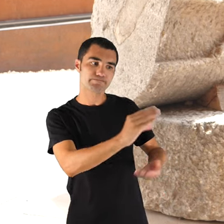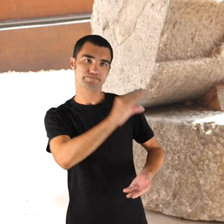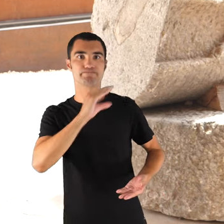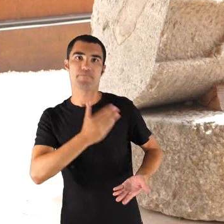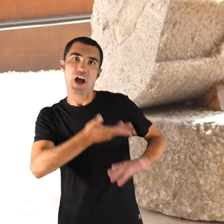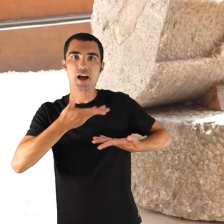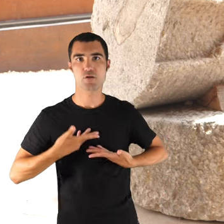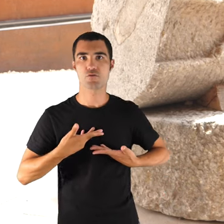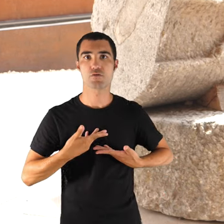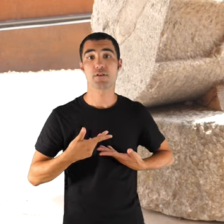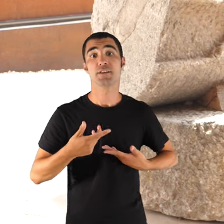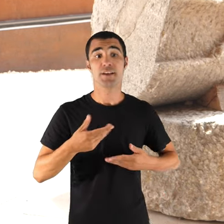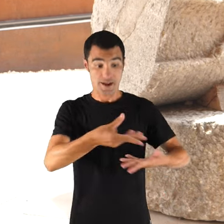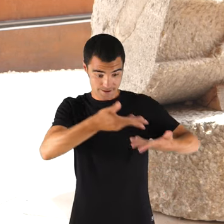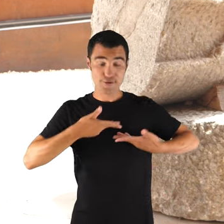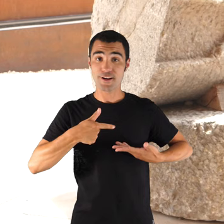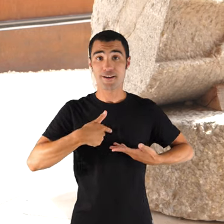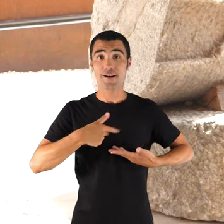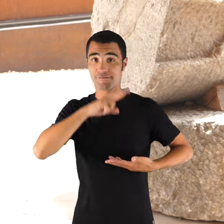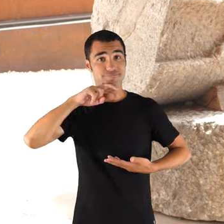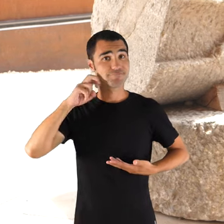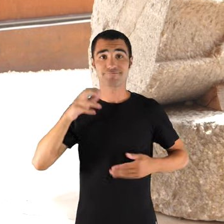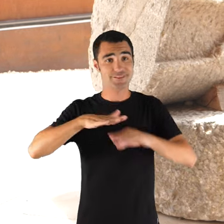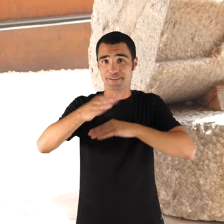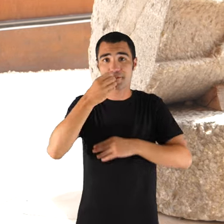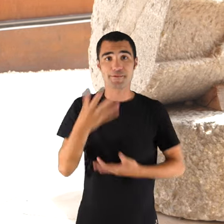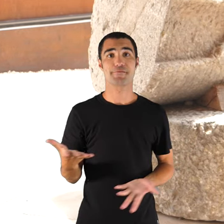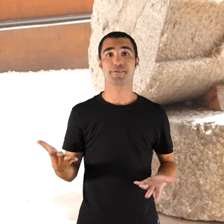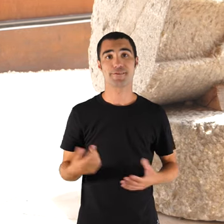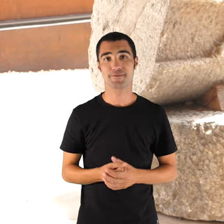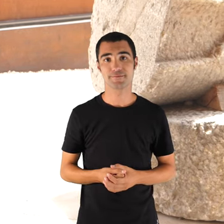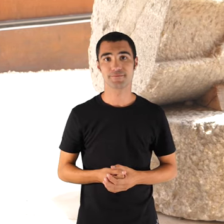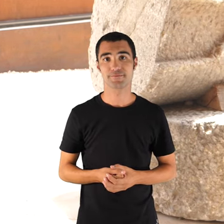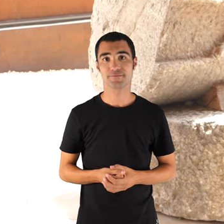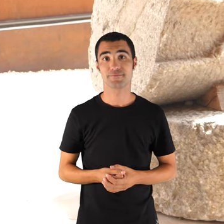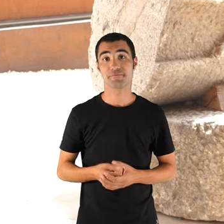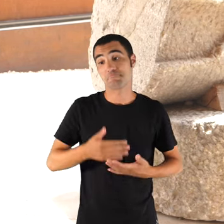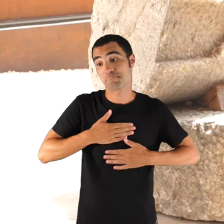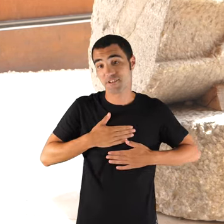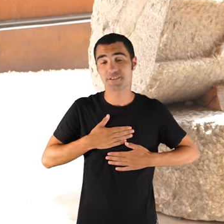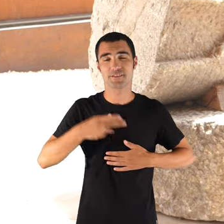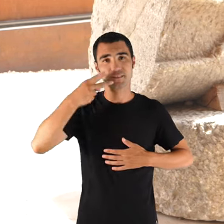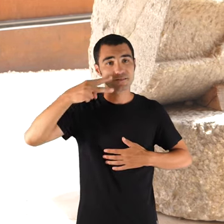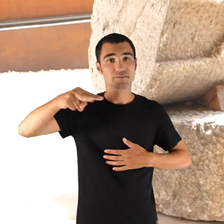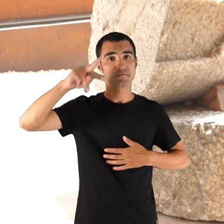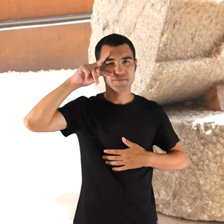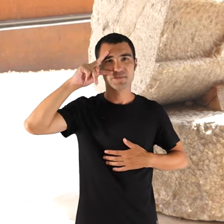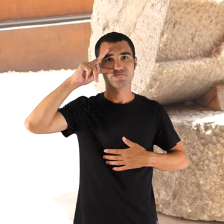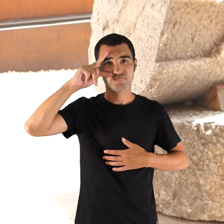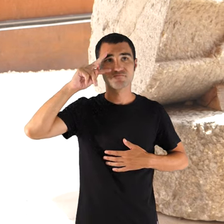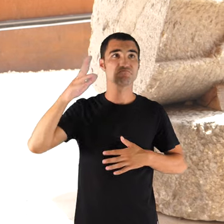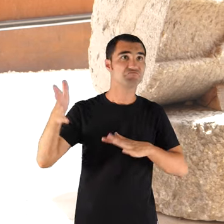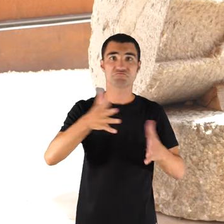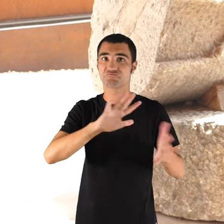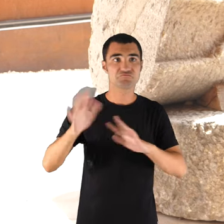sempre ve bé. i en la meva experiència donant-hi alguna cosa d